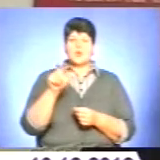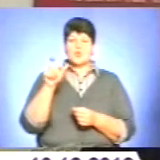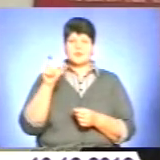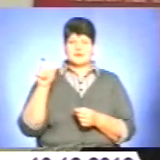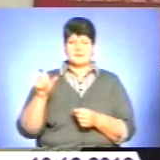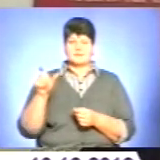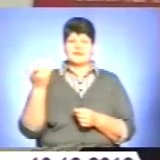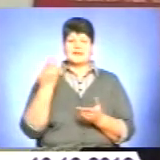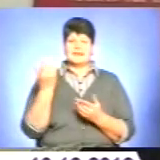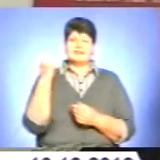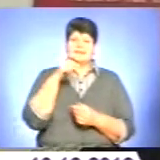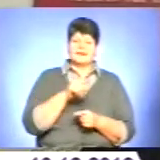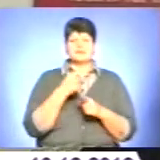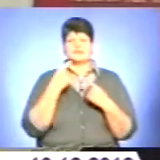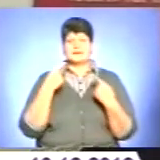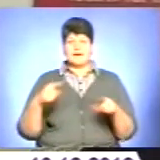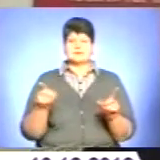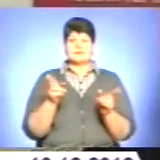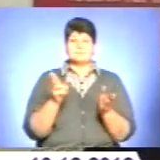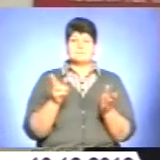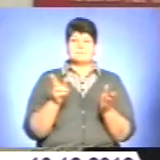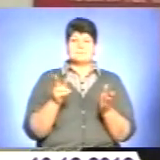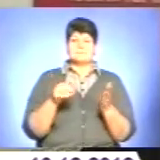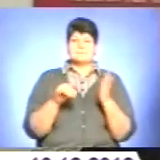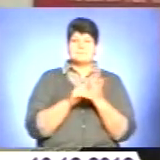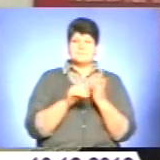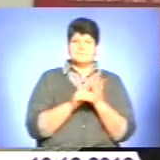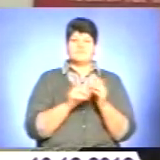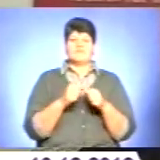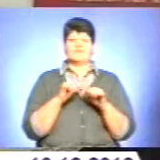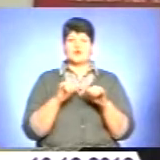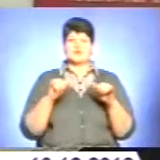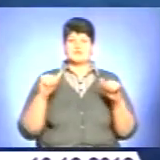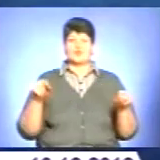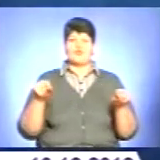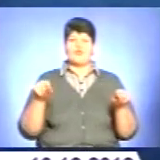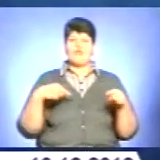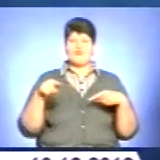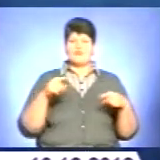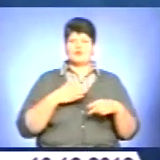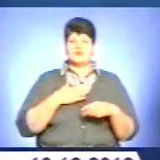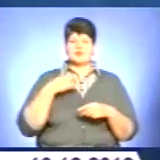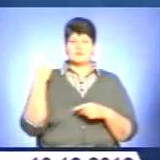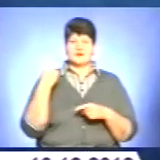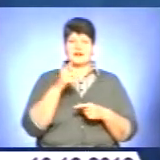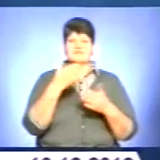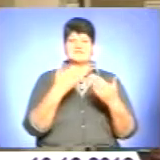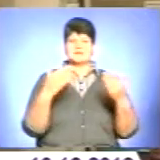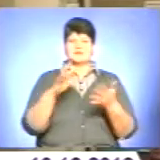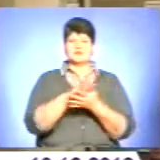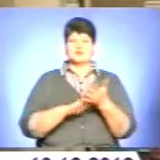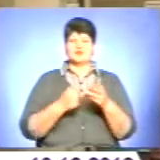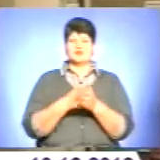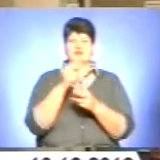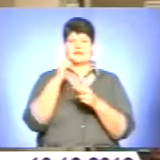які так чи інакше приклалися до розвитку футболу в нашому країні. Виставка триває до кінця місяця, приймає